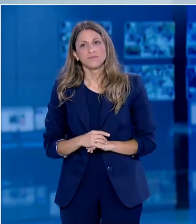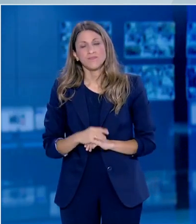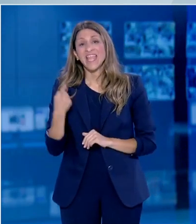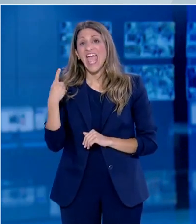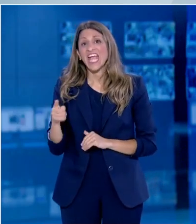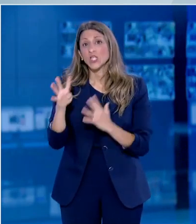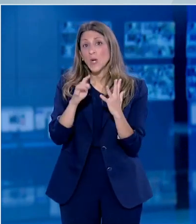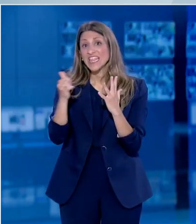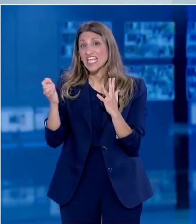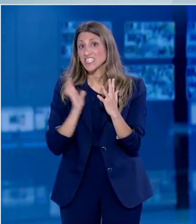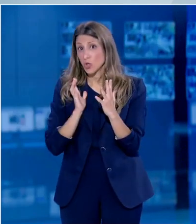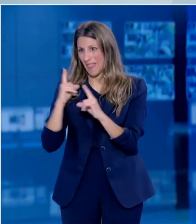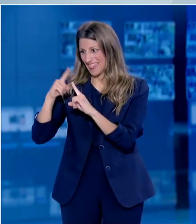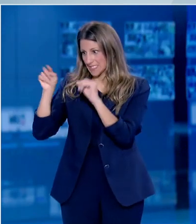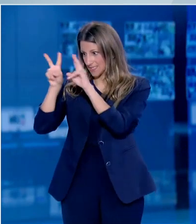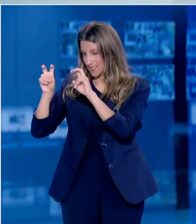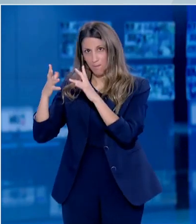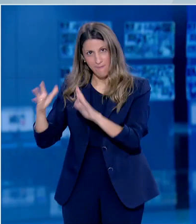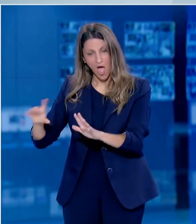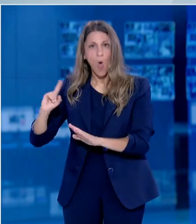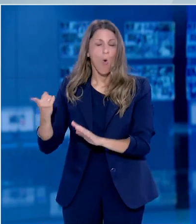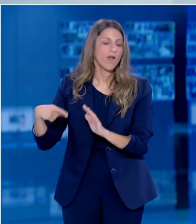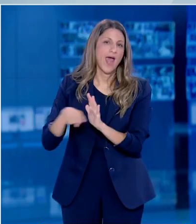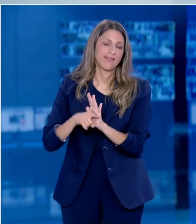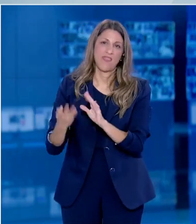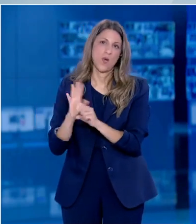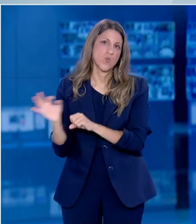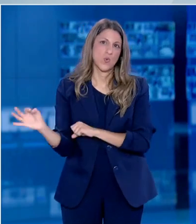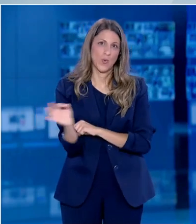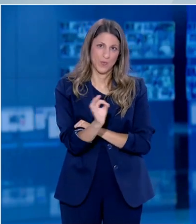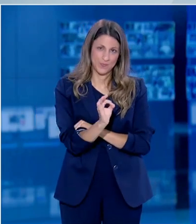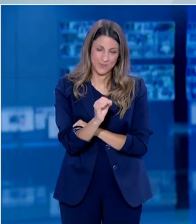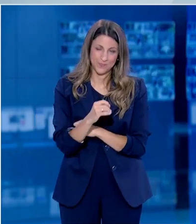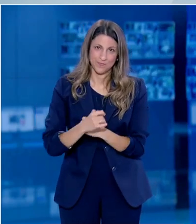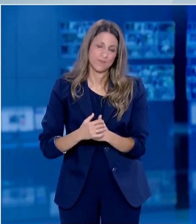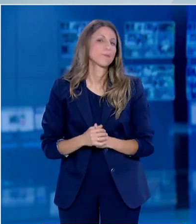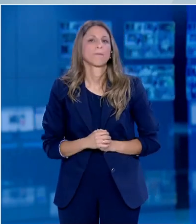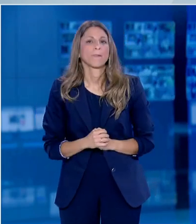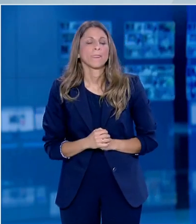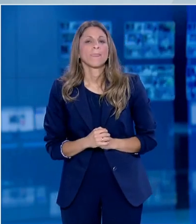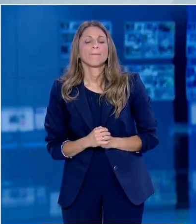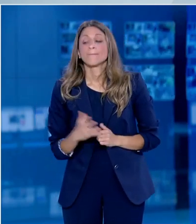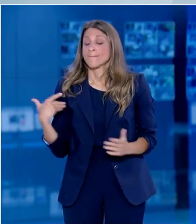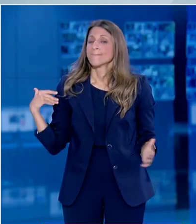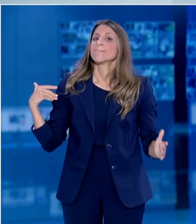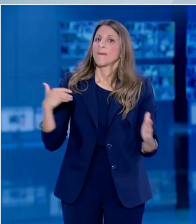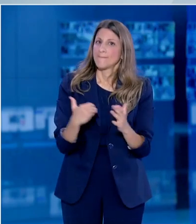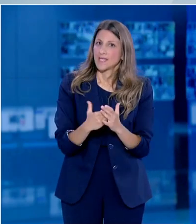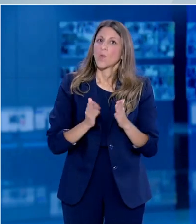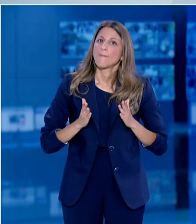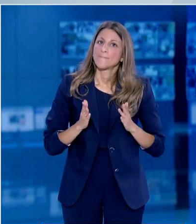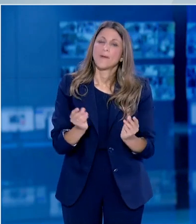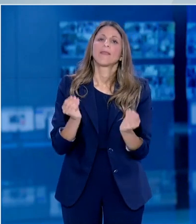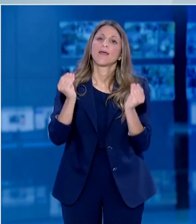196 τεστ βγήκαν αρνητικά. Αγαπητοί μου συμπολίτες, κυρίες και κύριοι, η μέχρι σήμερα πορεία μας είναι θετική